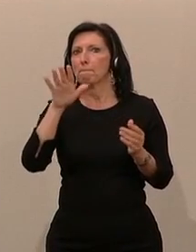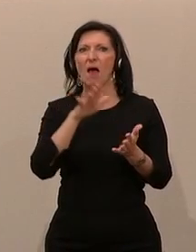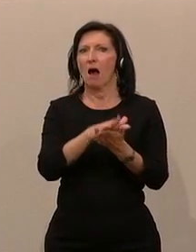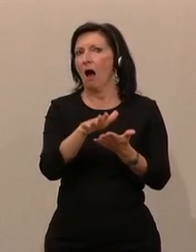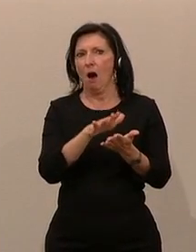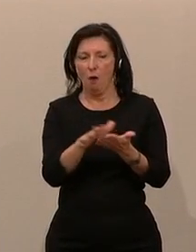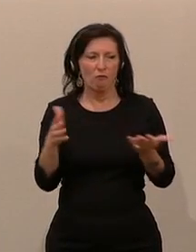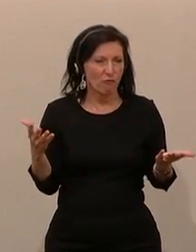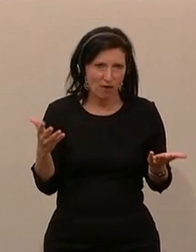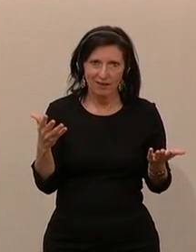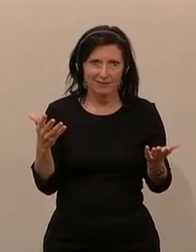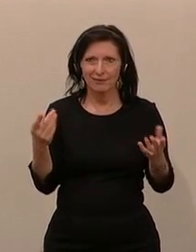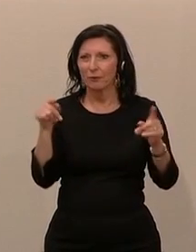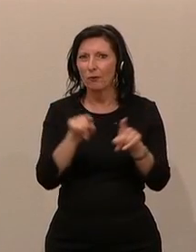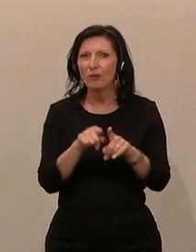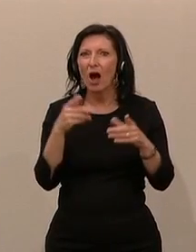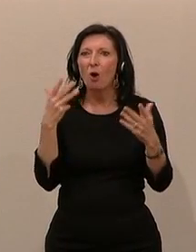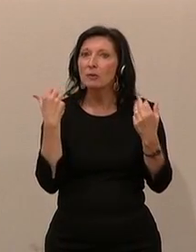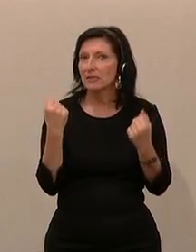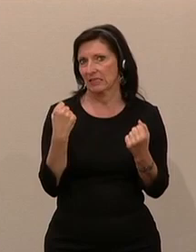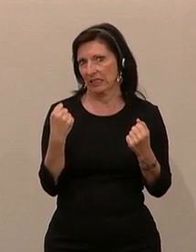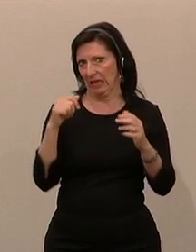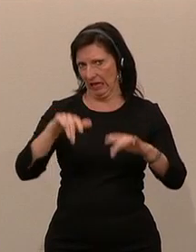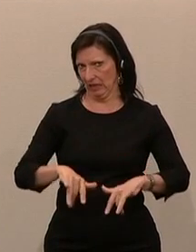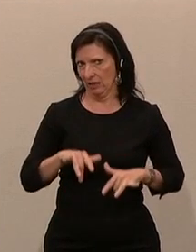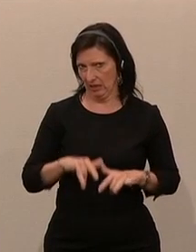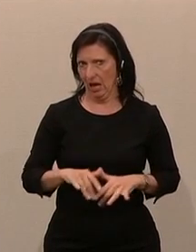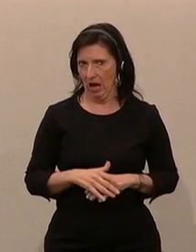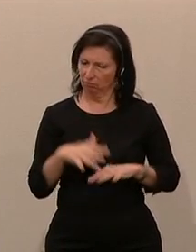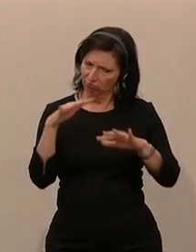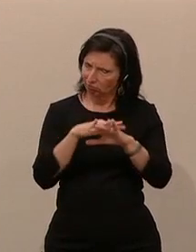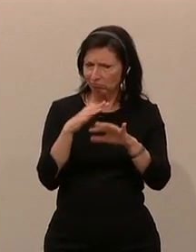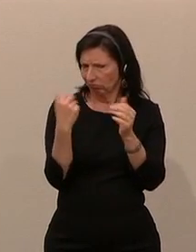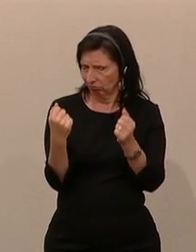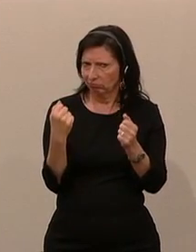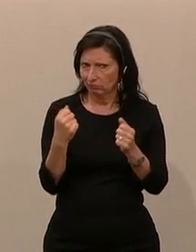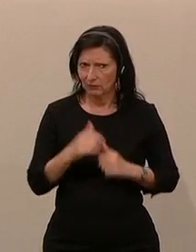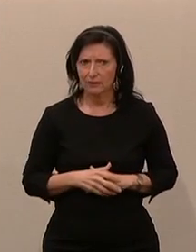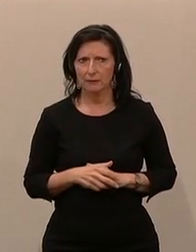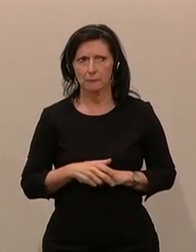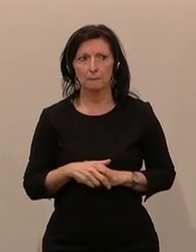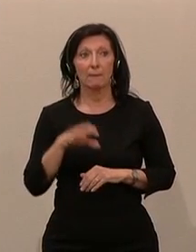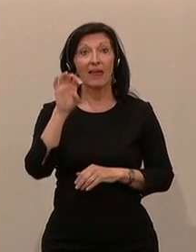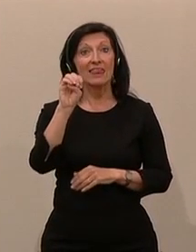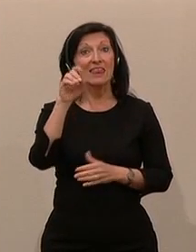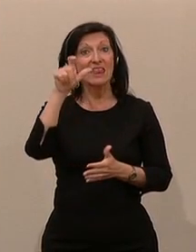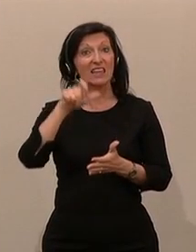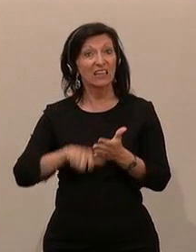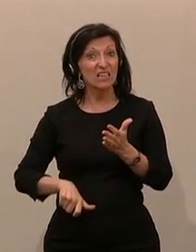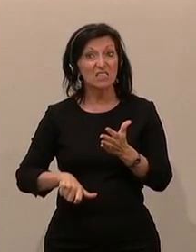und es besteht auch die gebotene Sicherheit dieses Netzwerkes. Das E-Rezept ist damit